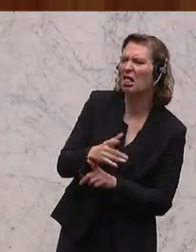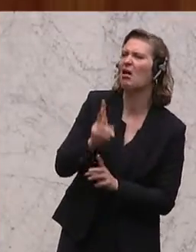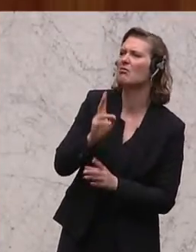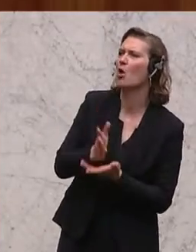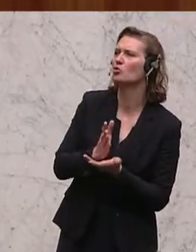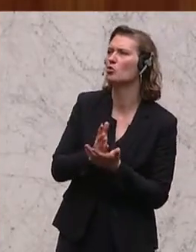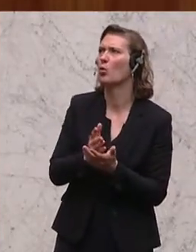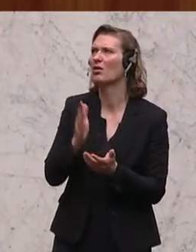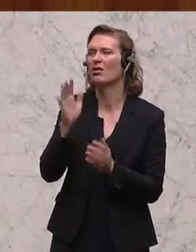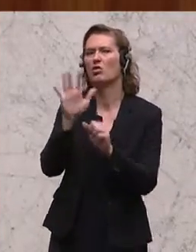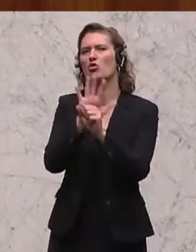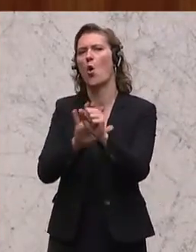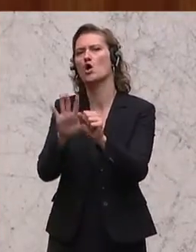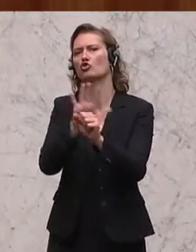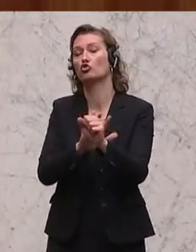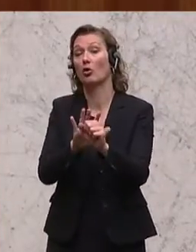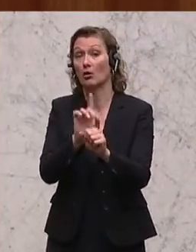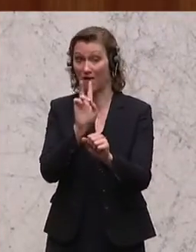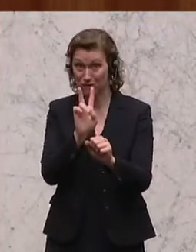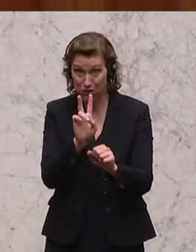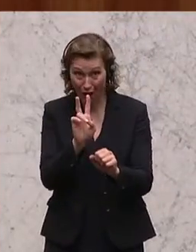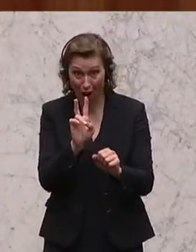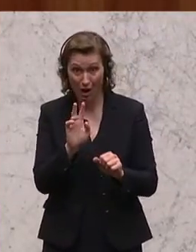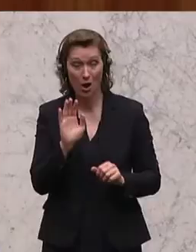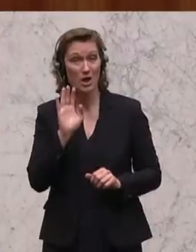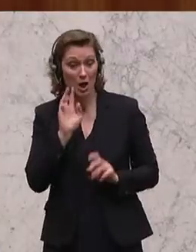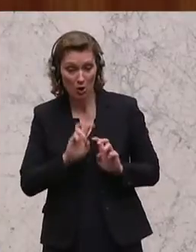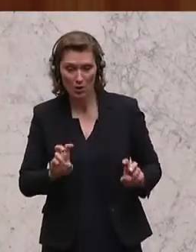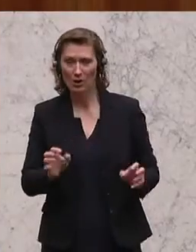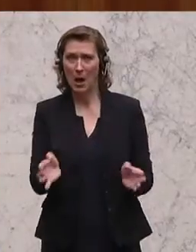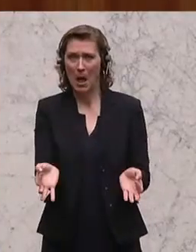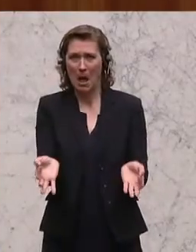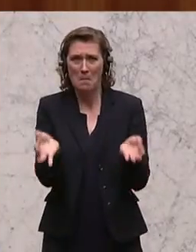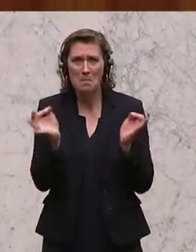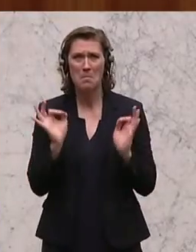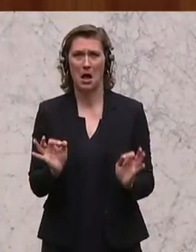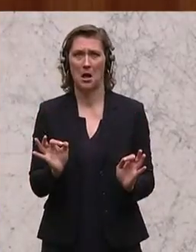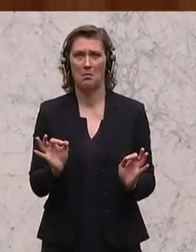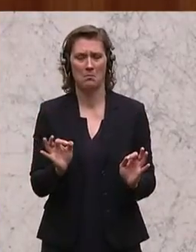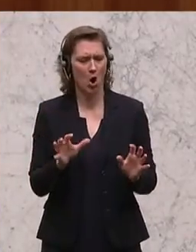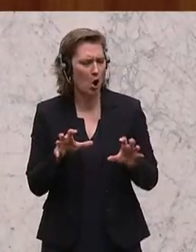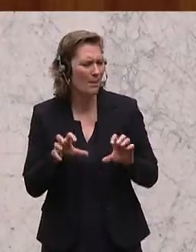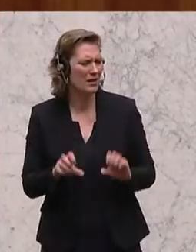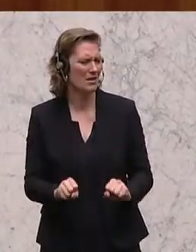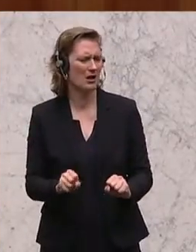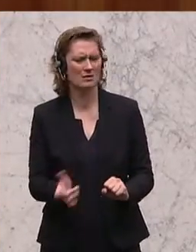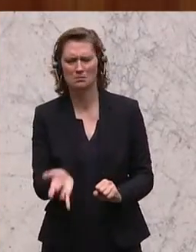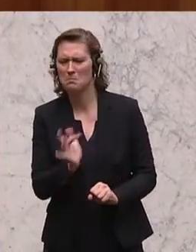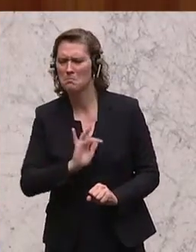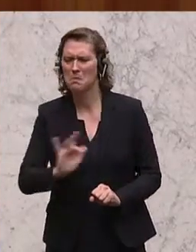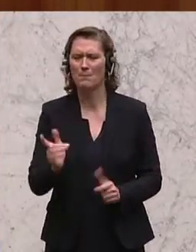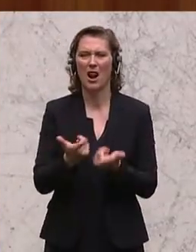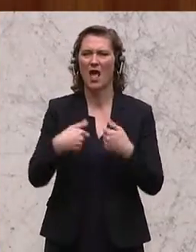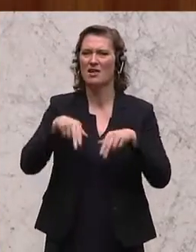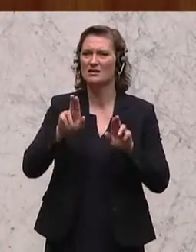man kann sehr vieles vortauschen. Das war eine eigene Liga mit Kompetenz, wie man mit dem Parlament, wie man mit den Regierungen, wie man mit den